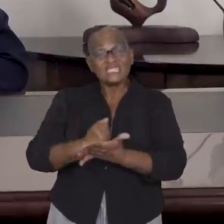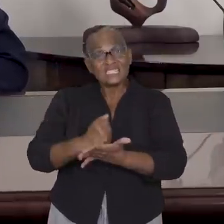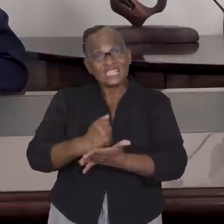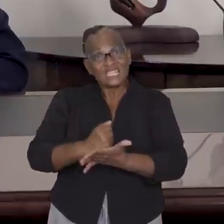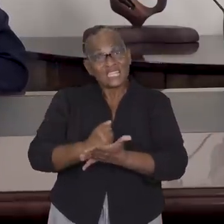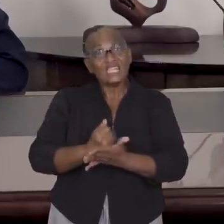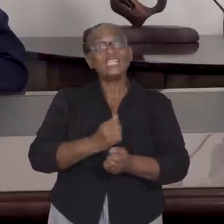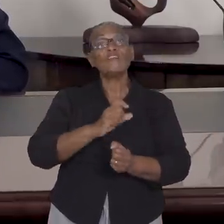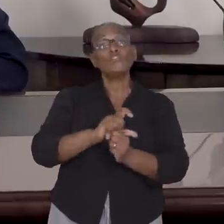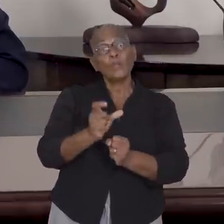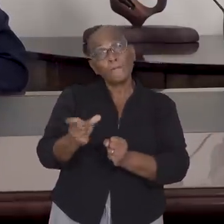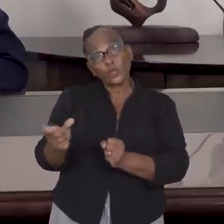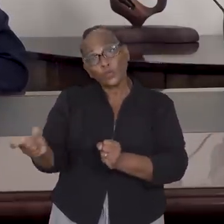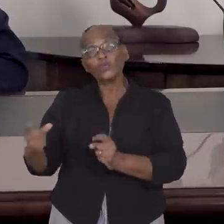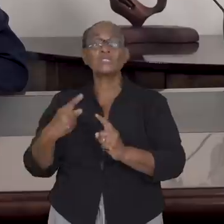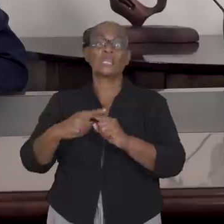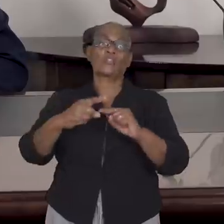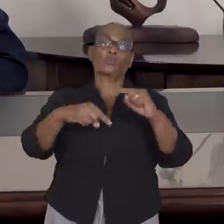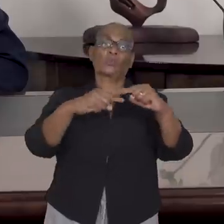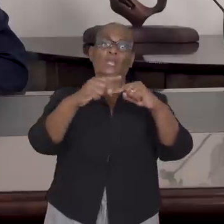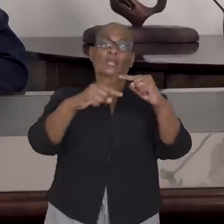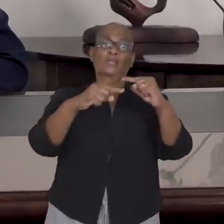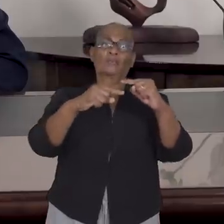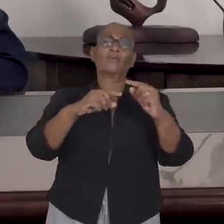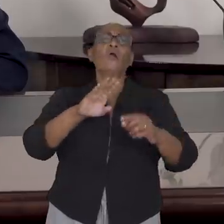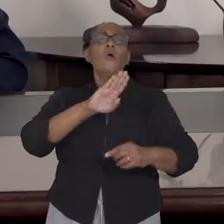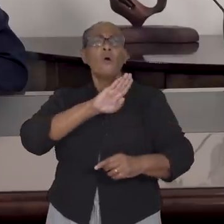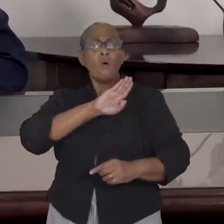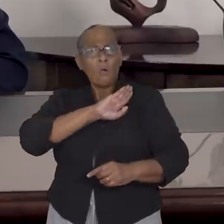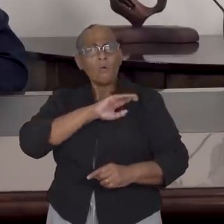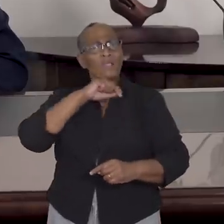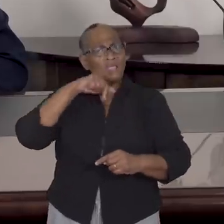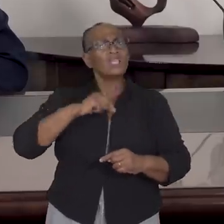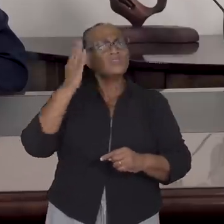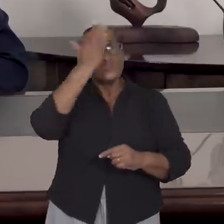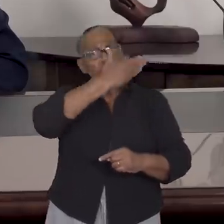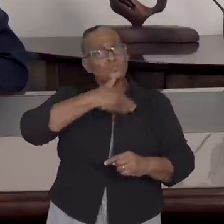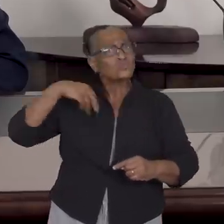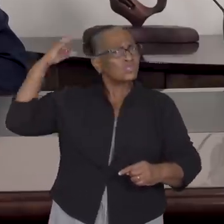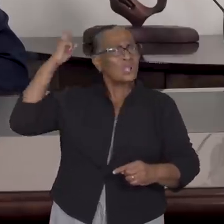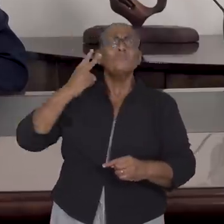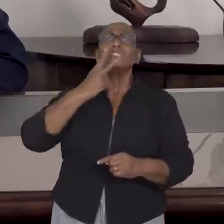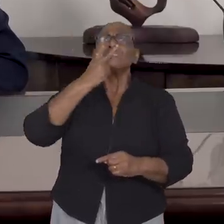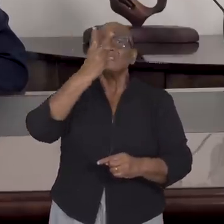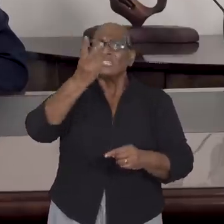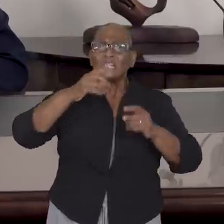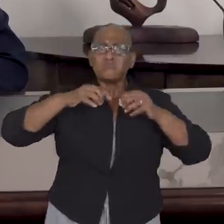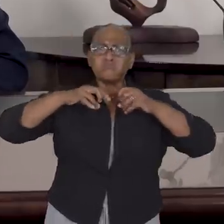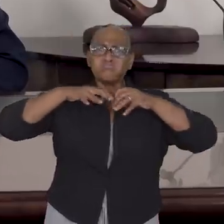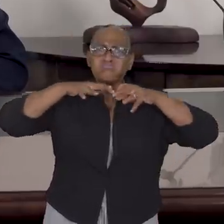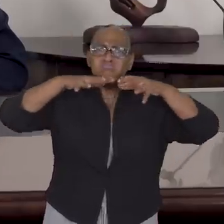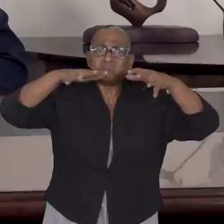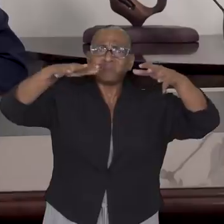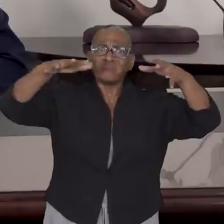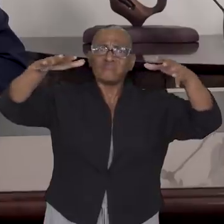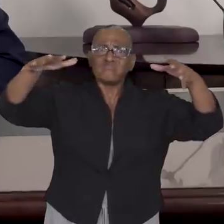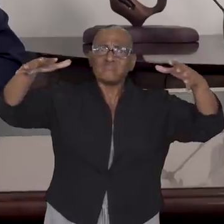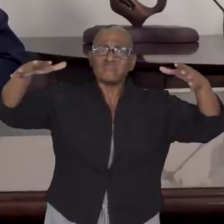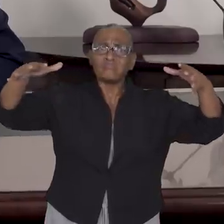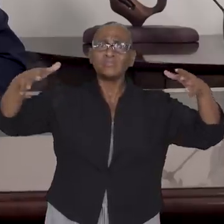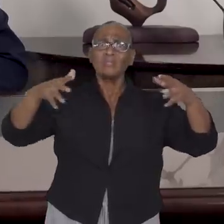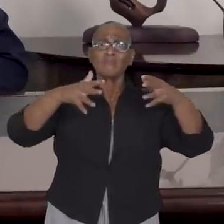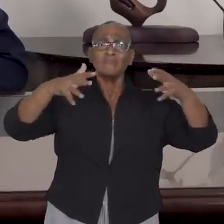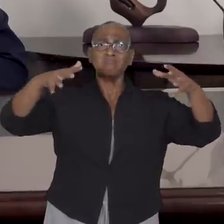zekerheden voor de productie en ontwikkeling. Ook in Suriname merken we dat de pandemie zich